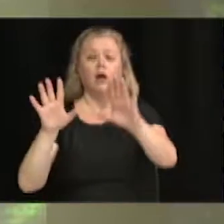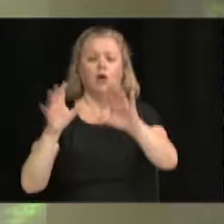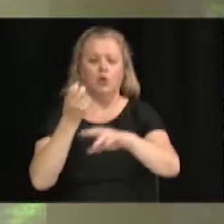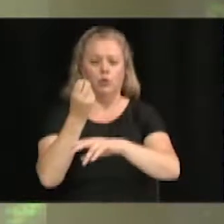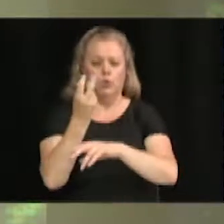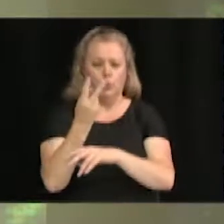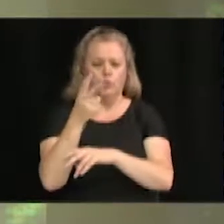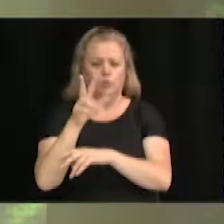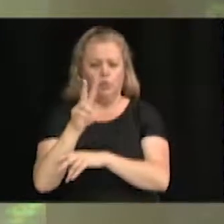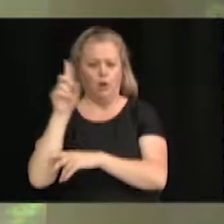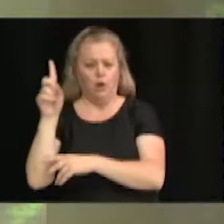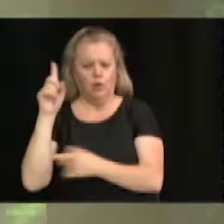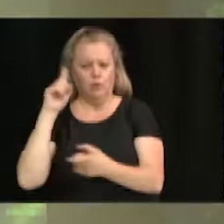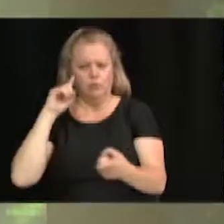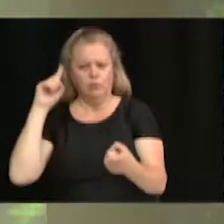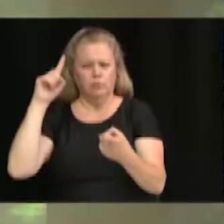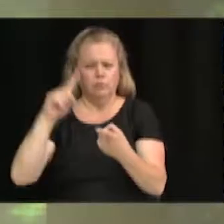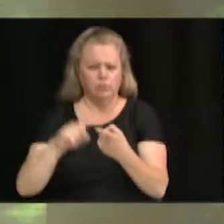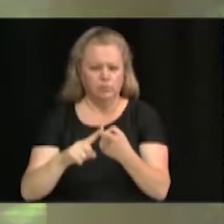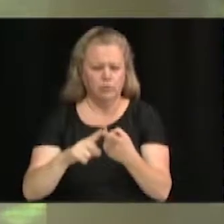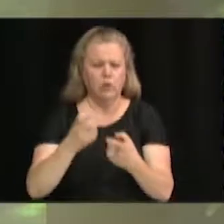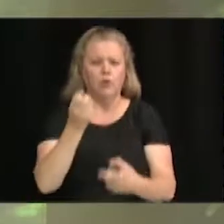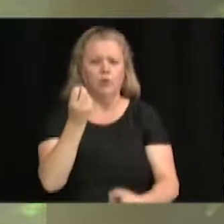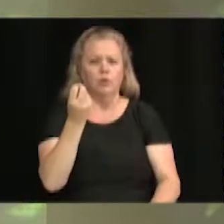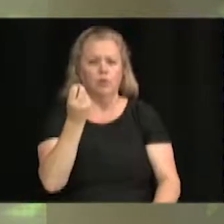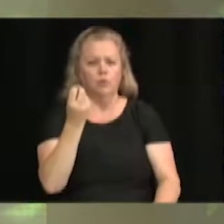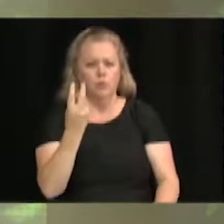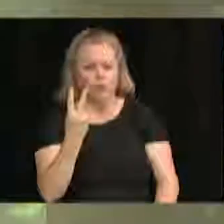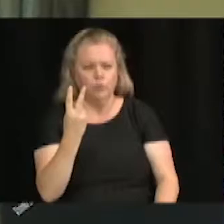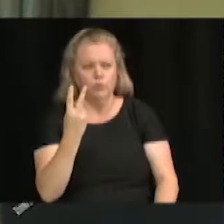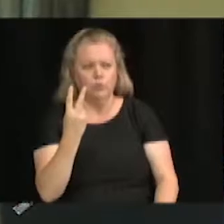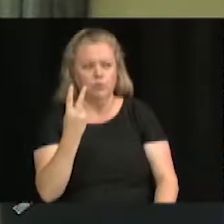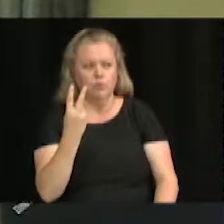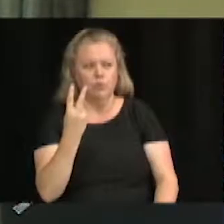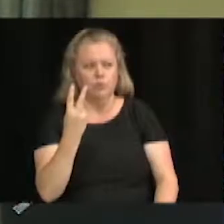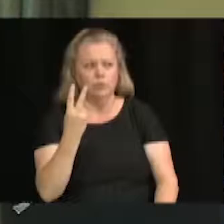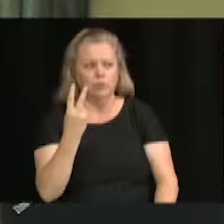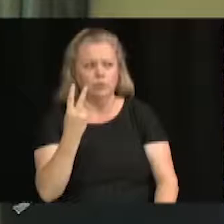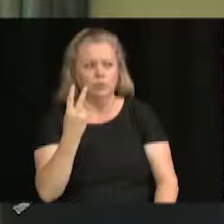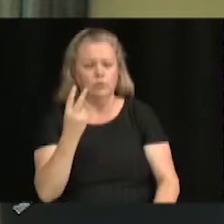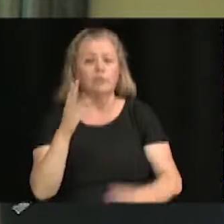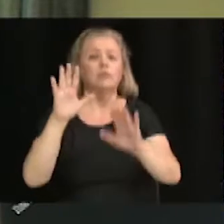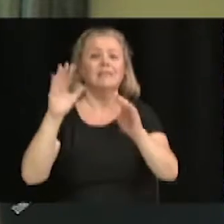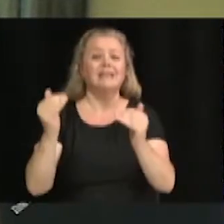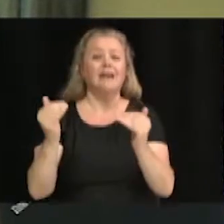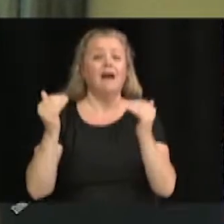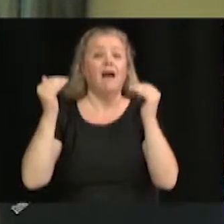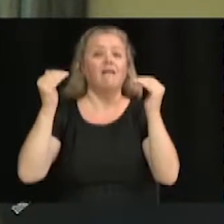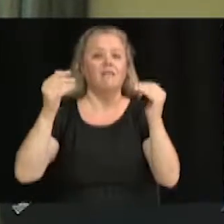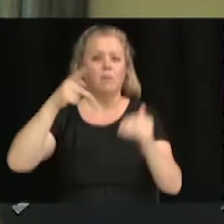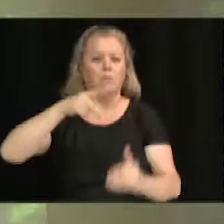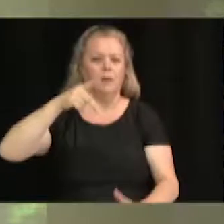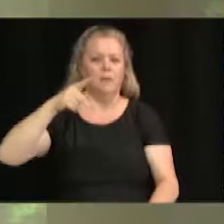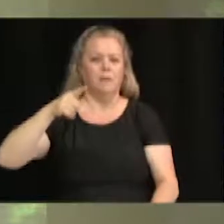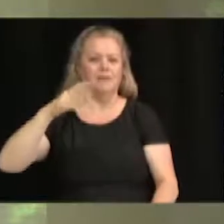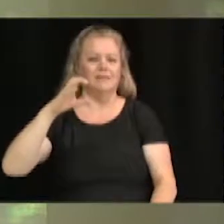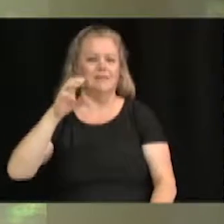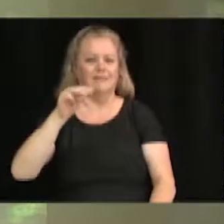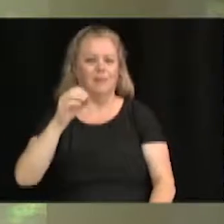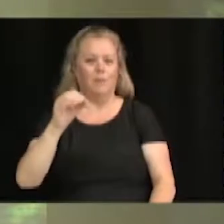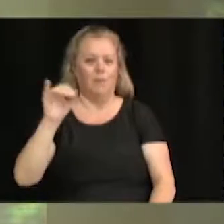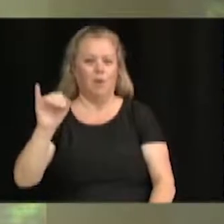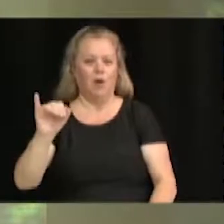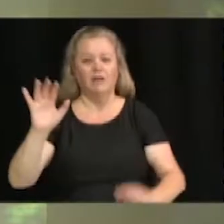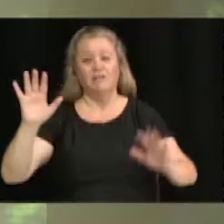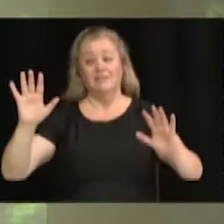.1 à 12.3... Vous avez levé le PPC mois juste avant, M. le maire. oublier quelque chose. C'est